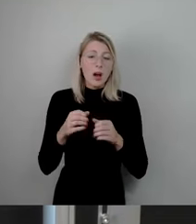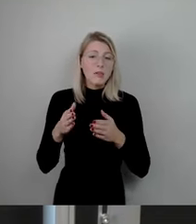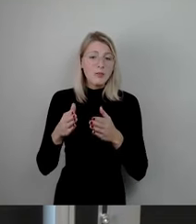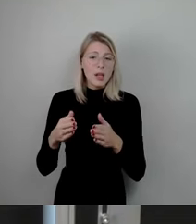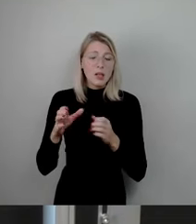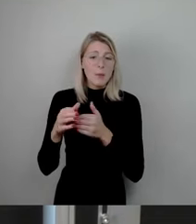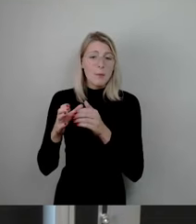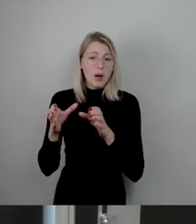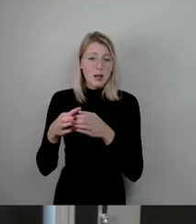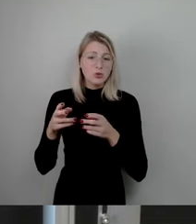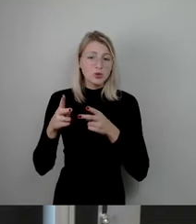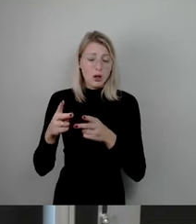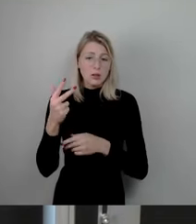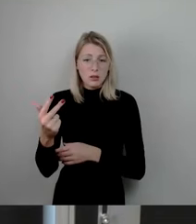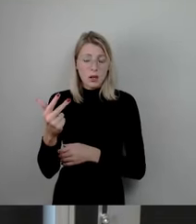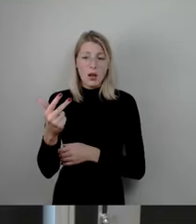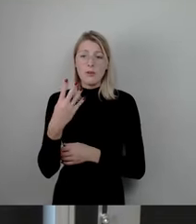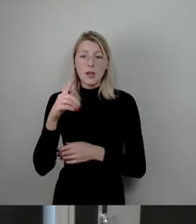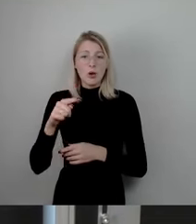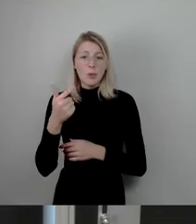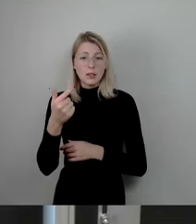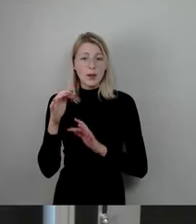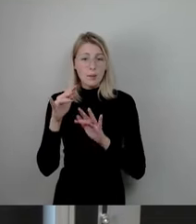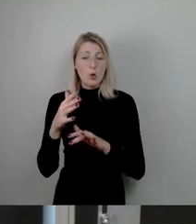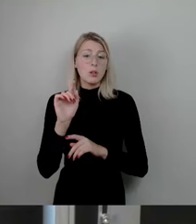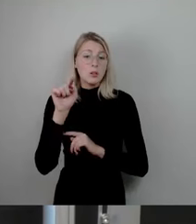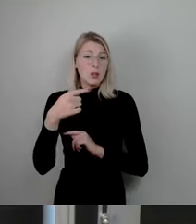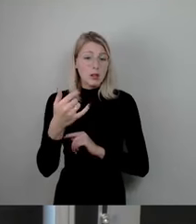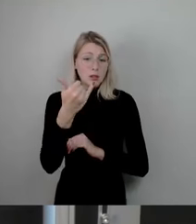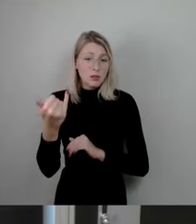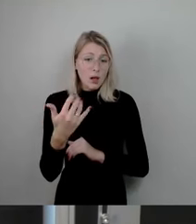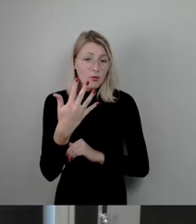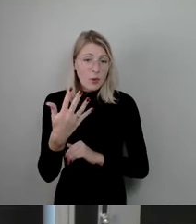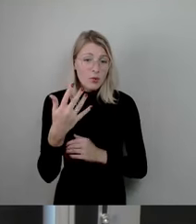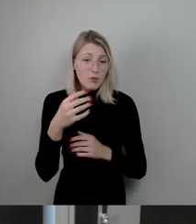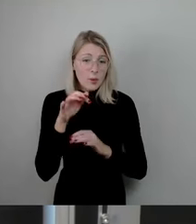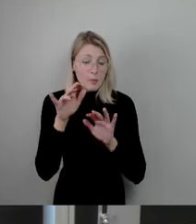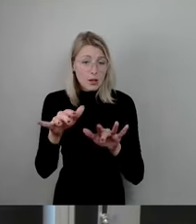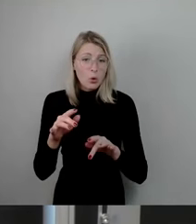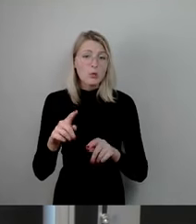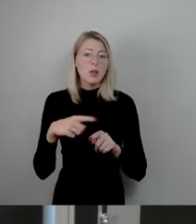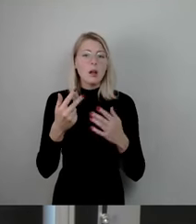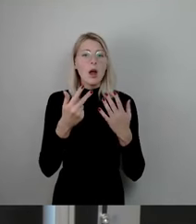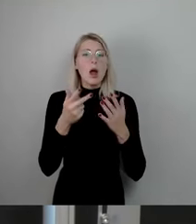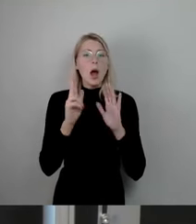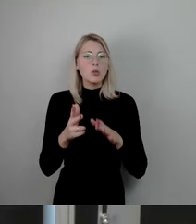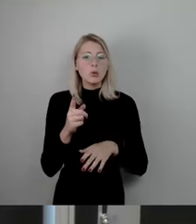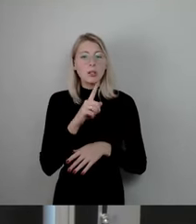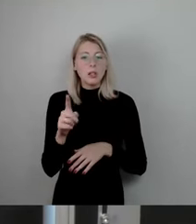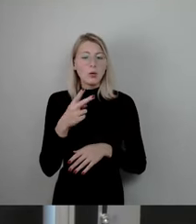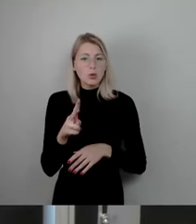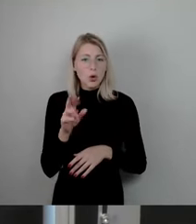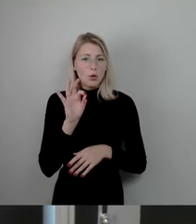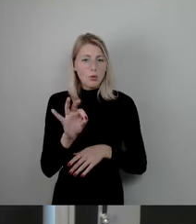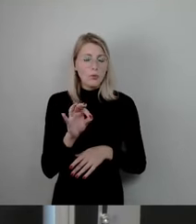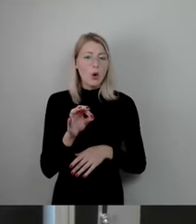,2 Millionen für dieses Jahr, 5 Millionen für nächstes Jahr. Dann stehen hier noch 800.000 Euro für den Radweg, baut es eine Straße, baut es eine Landstraße.